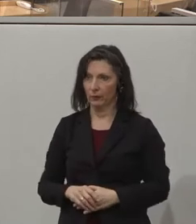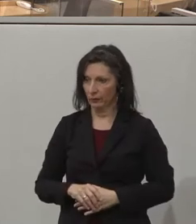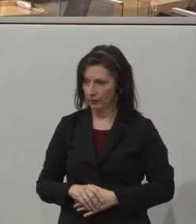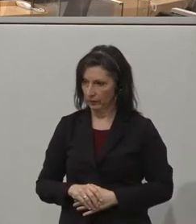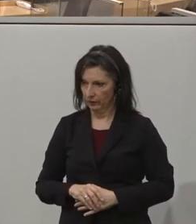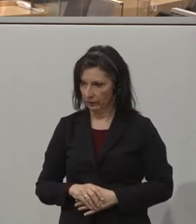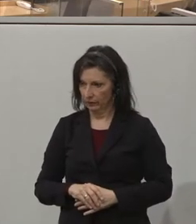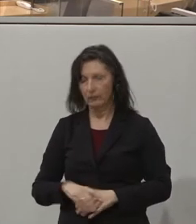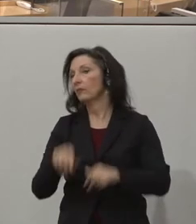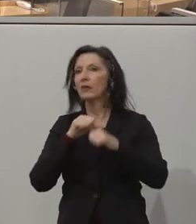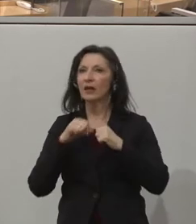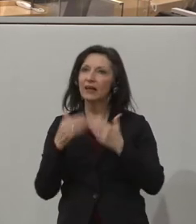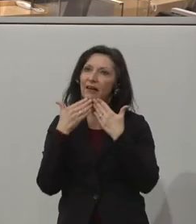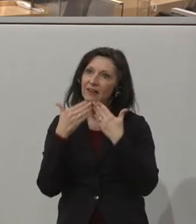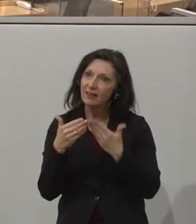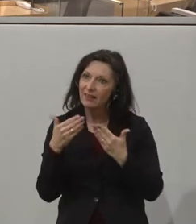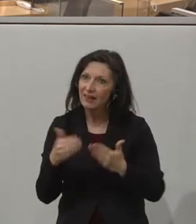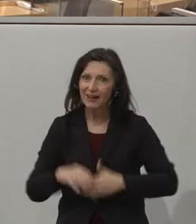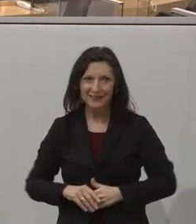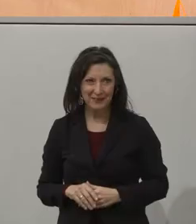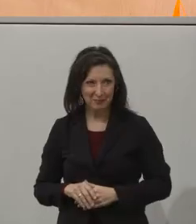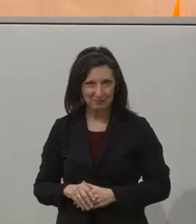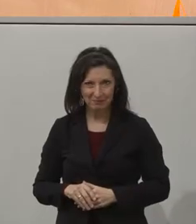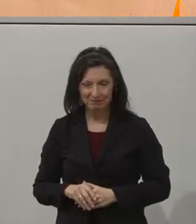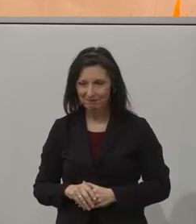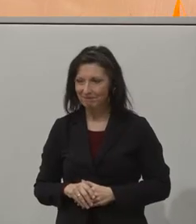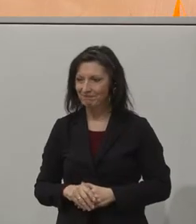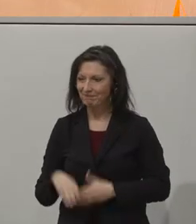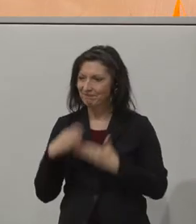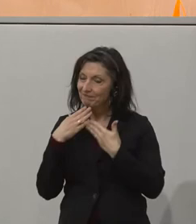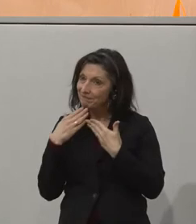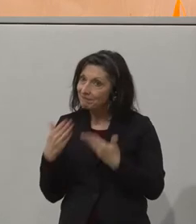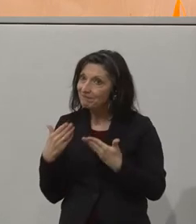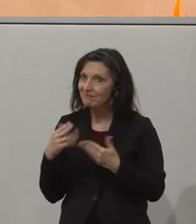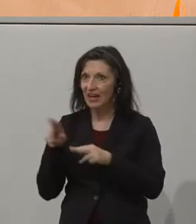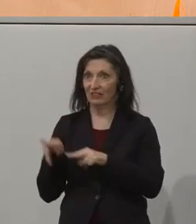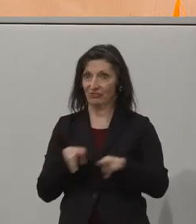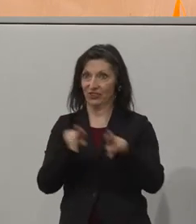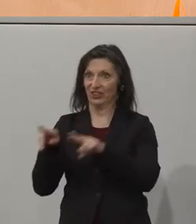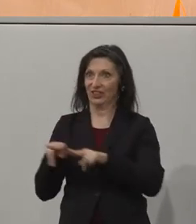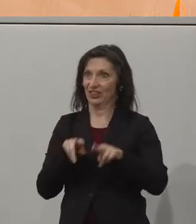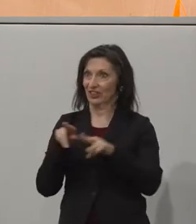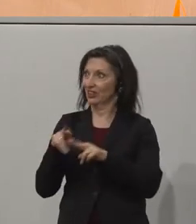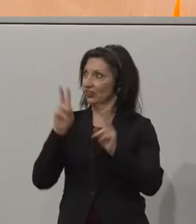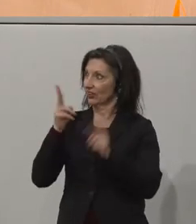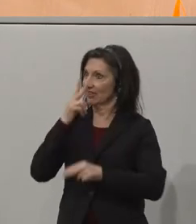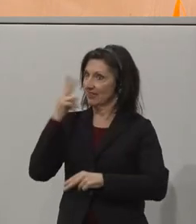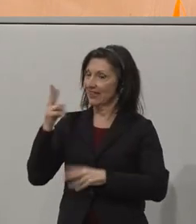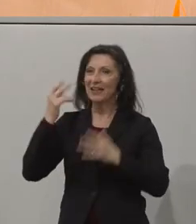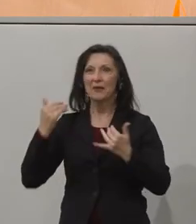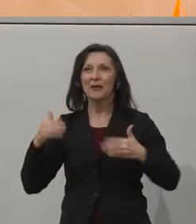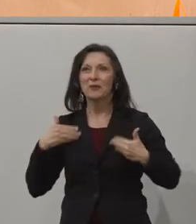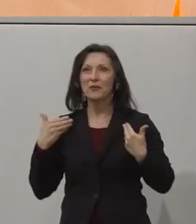Thank you for the video. Thank you for the video. presentation. And now I'm